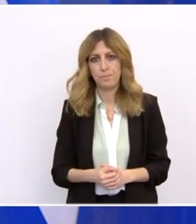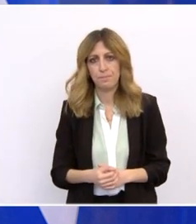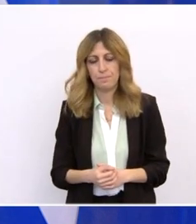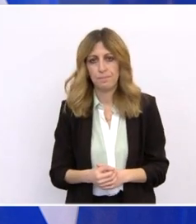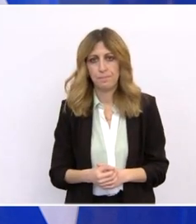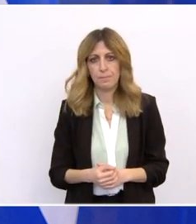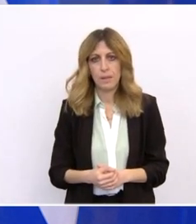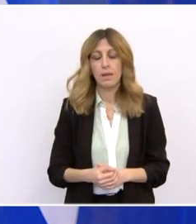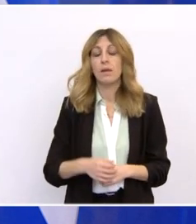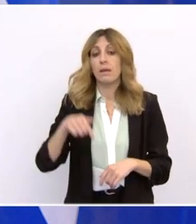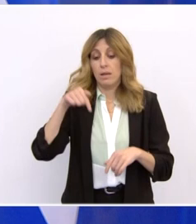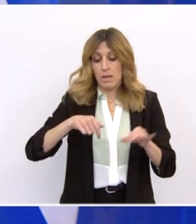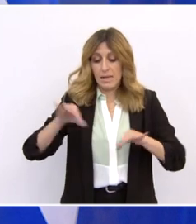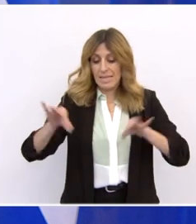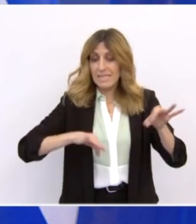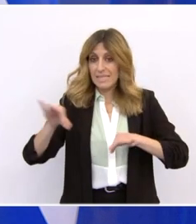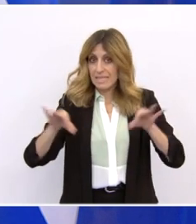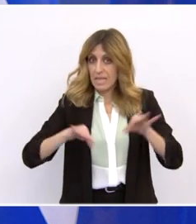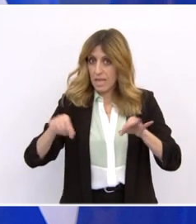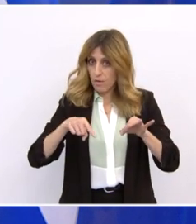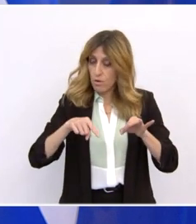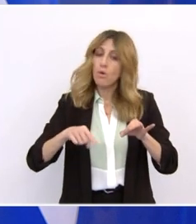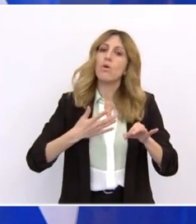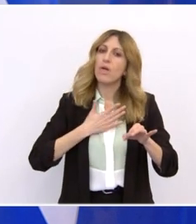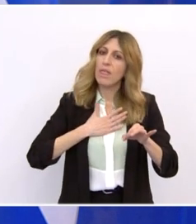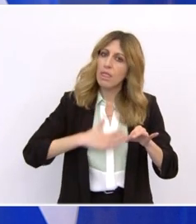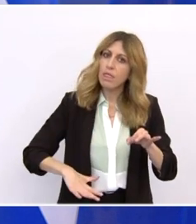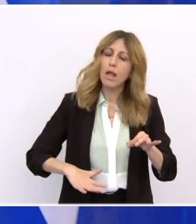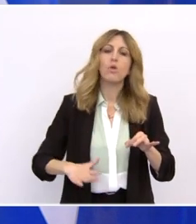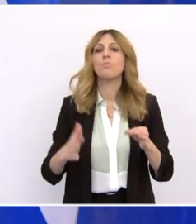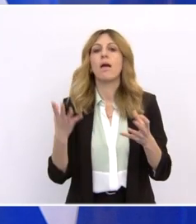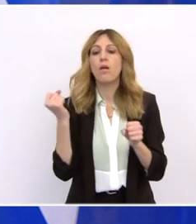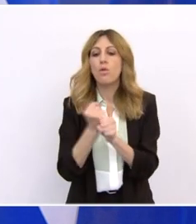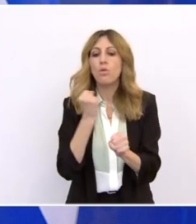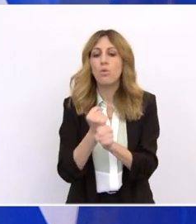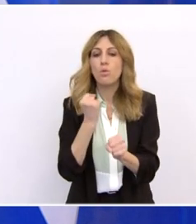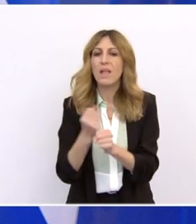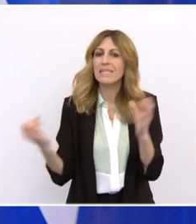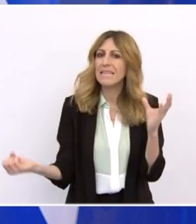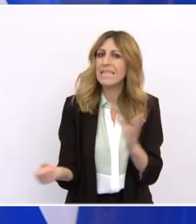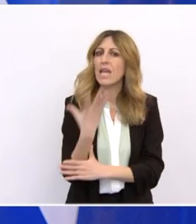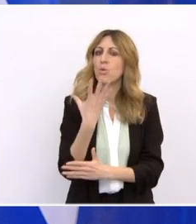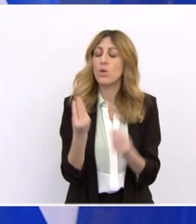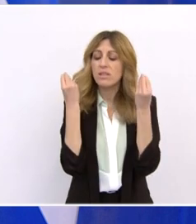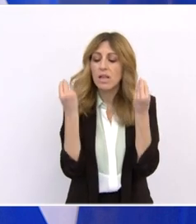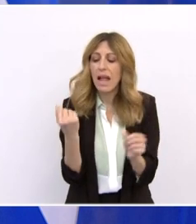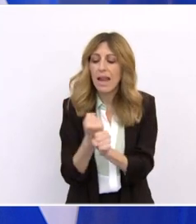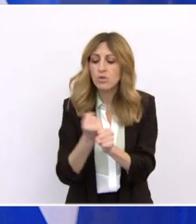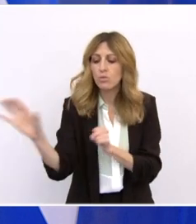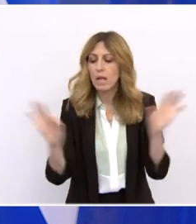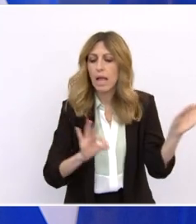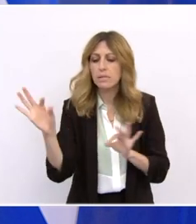πολλών μόνιμων, ποιοτικών και καλοπληρωμένων θέσεων εργασίας. Μέσα από